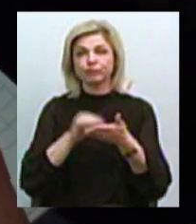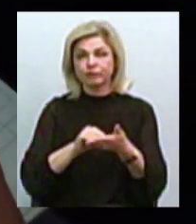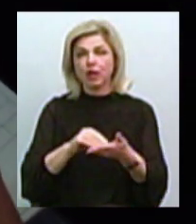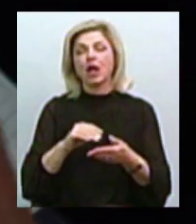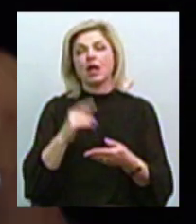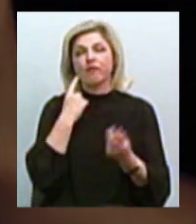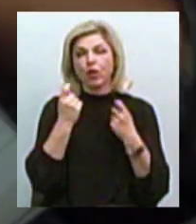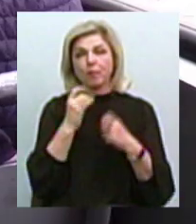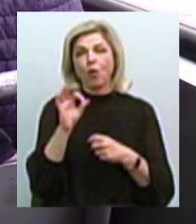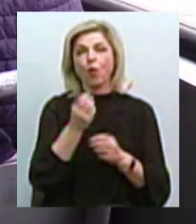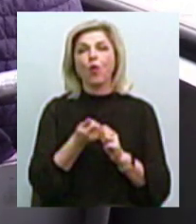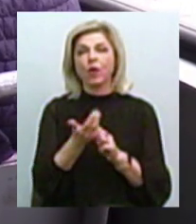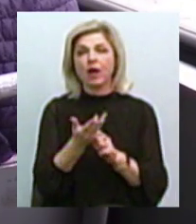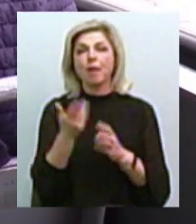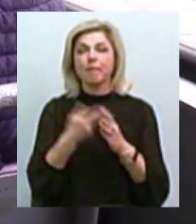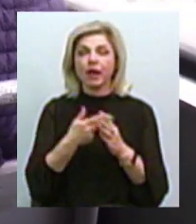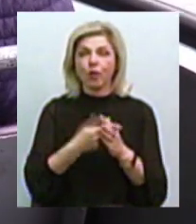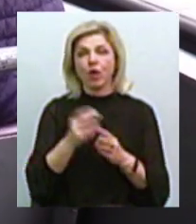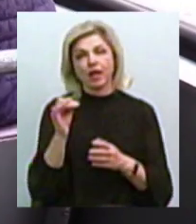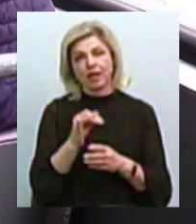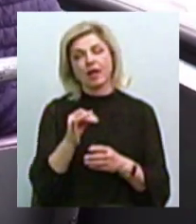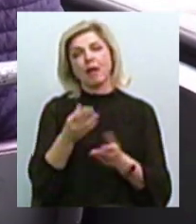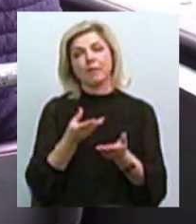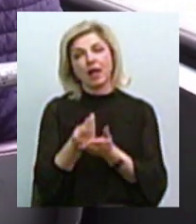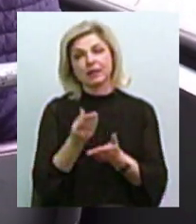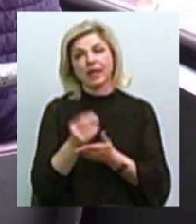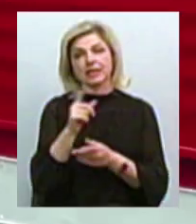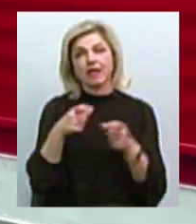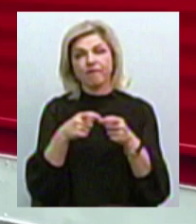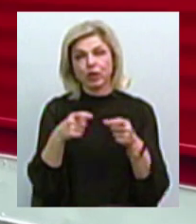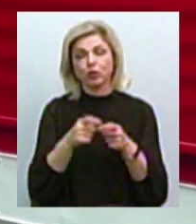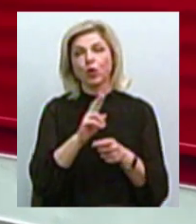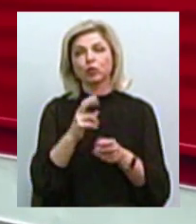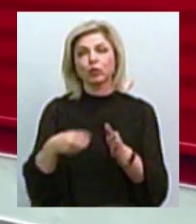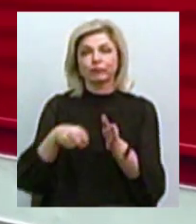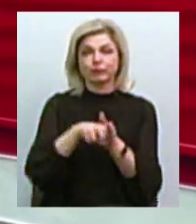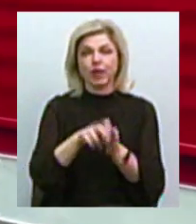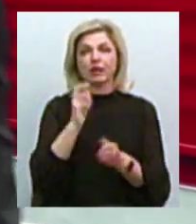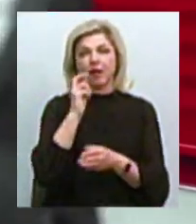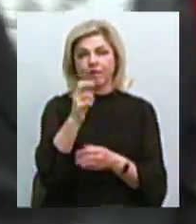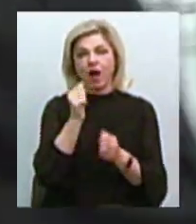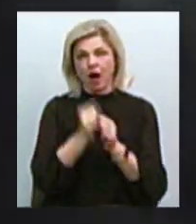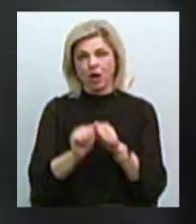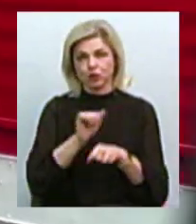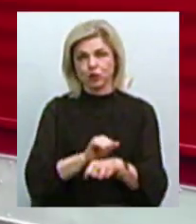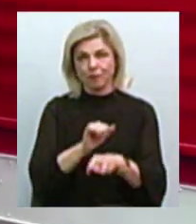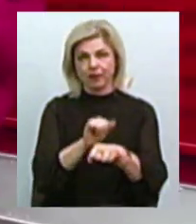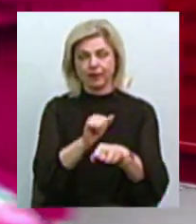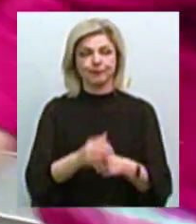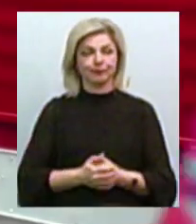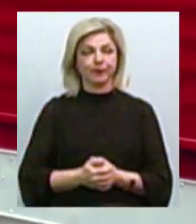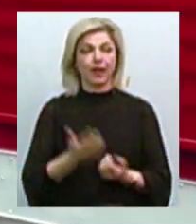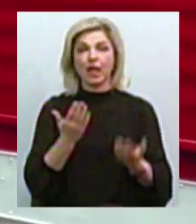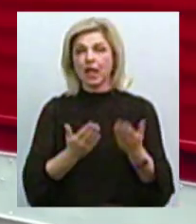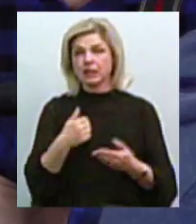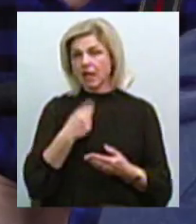щодо кількості пільговиків та платників за квиток, які входять в трамвай на кожній зупинок маршруту. Якщо я не бачу,